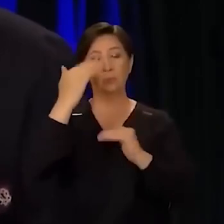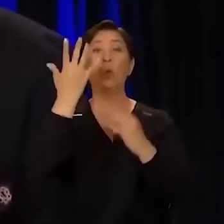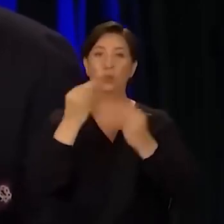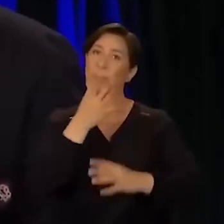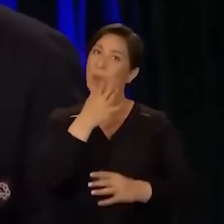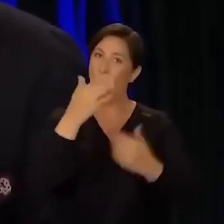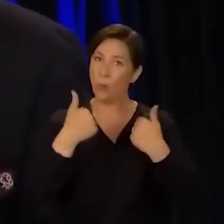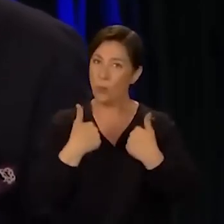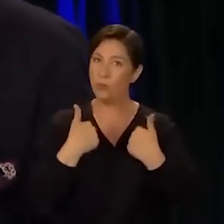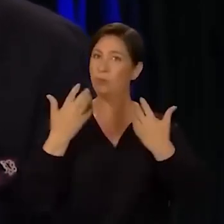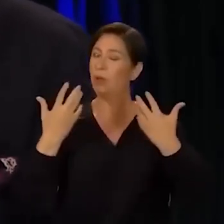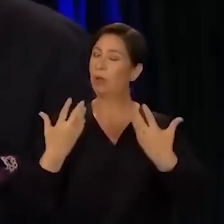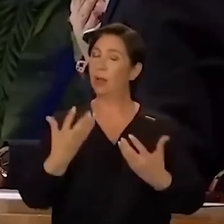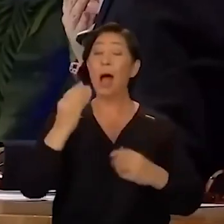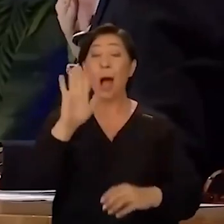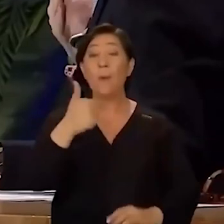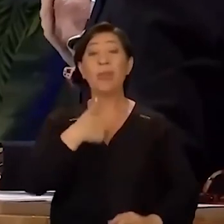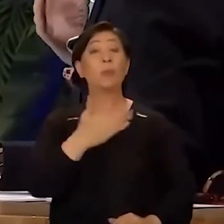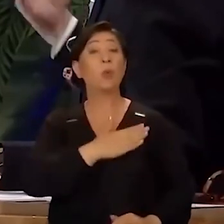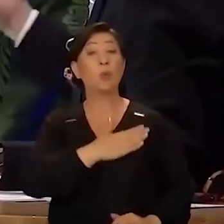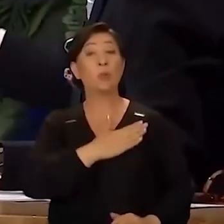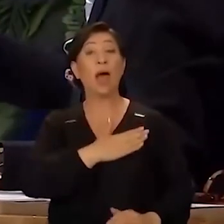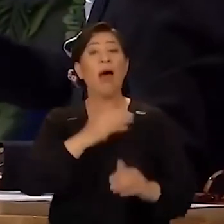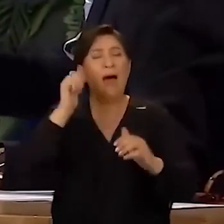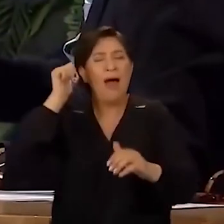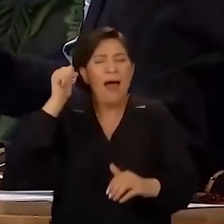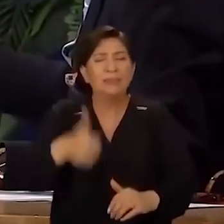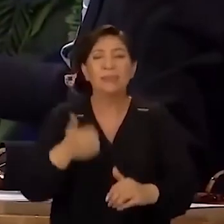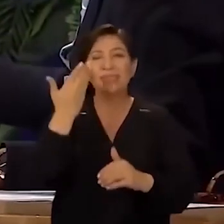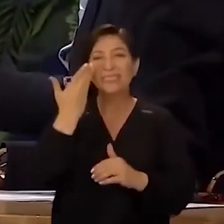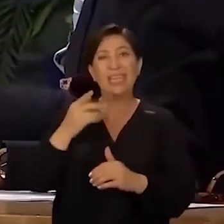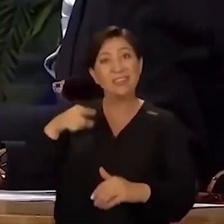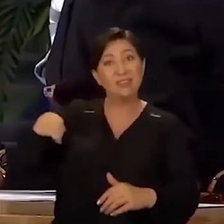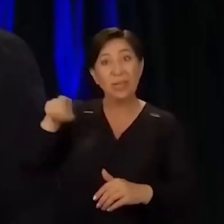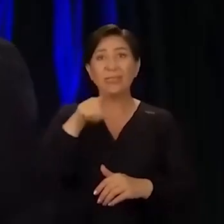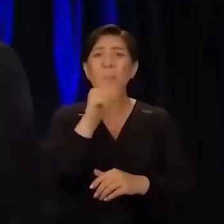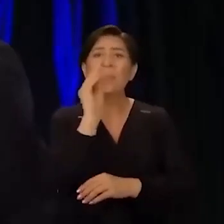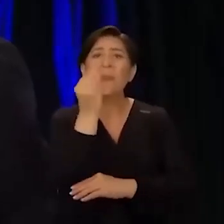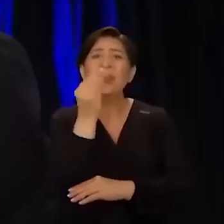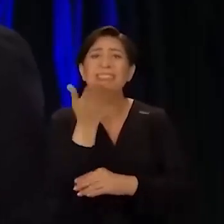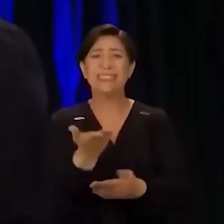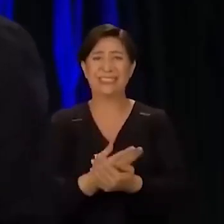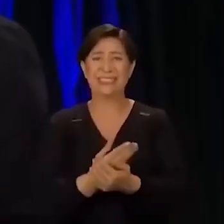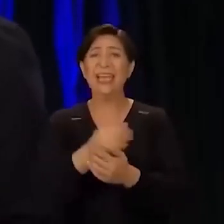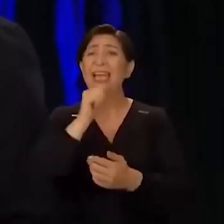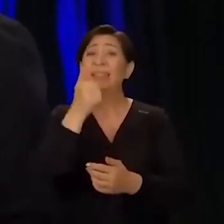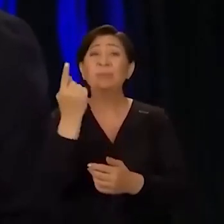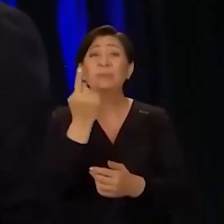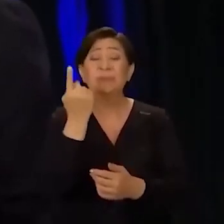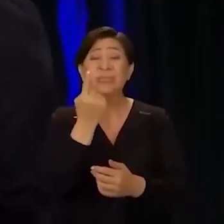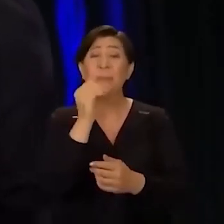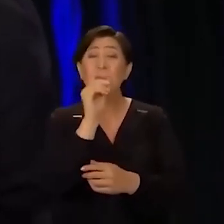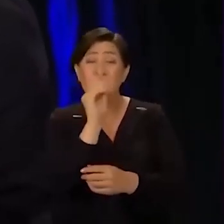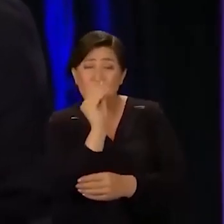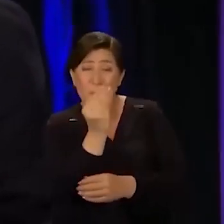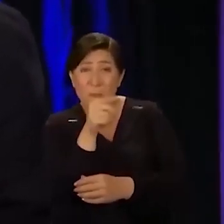biliyorum ama ve lakin benim gönlümde, benim gönlümde ve her zaman bir tür seyircilerinin gönlünde sen bir bebeksin. Hiç kimse bir bebeğin